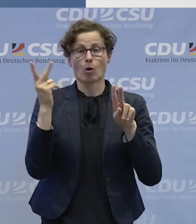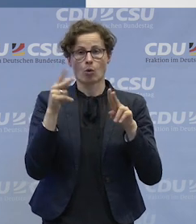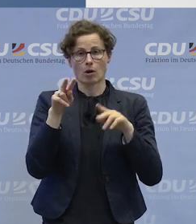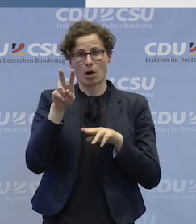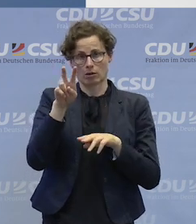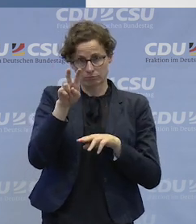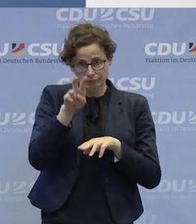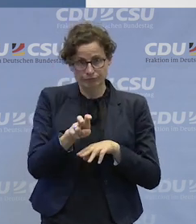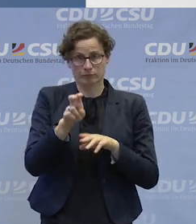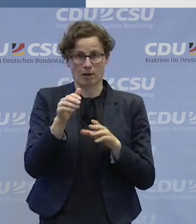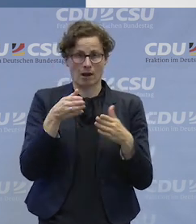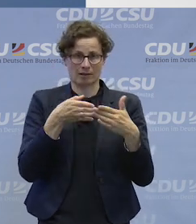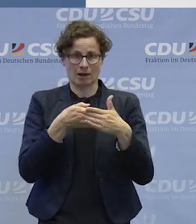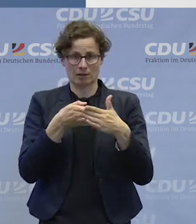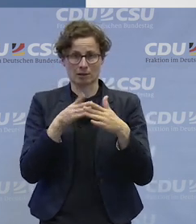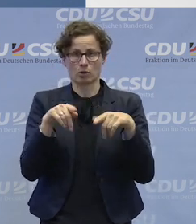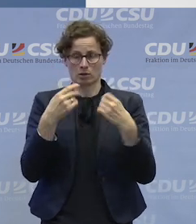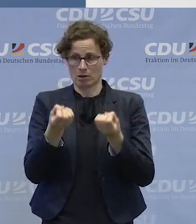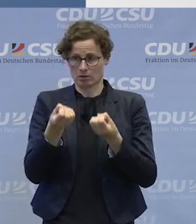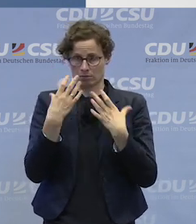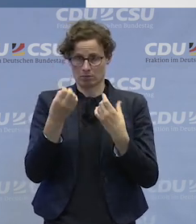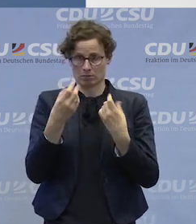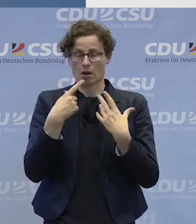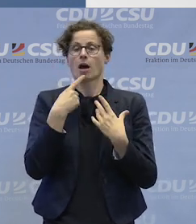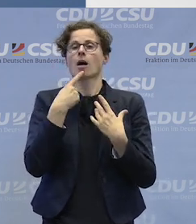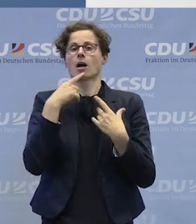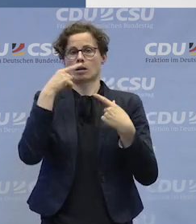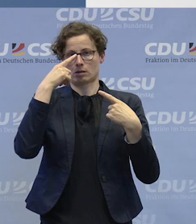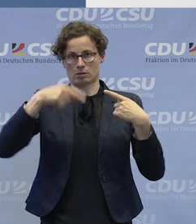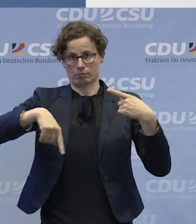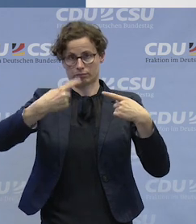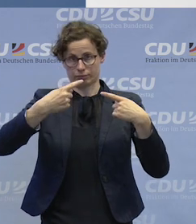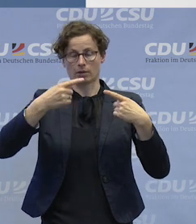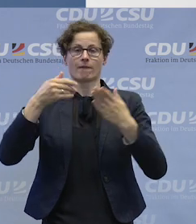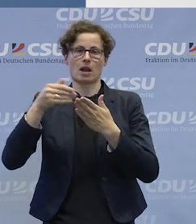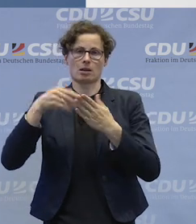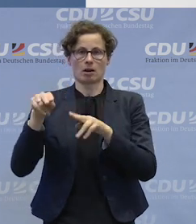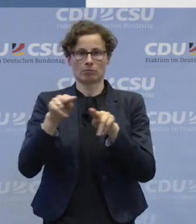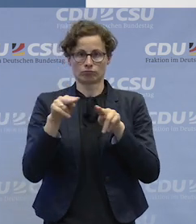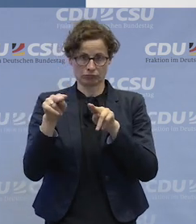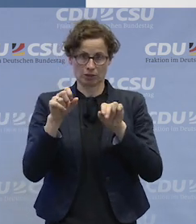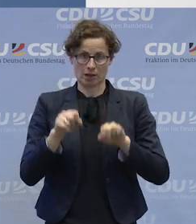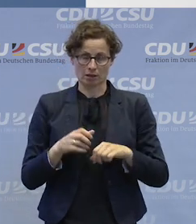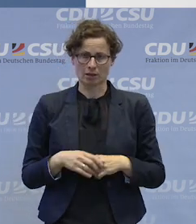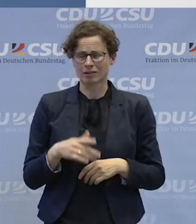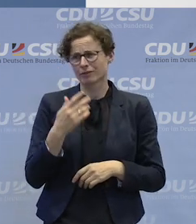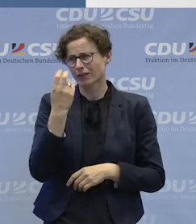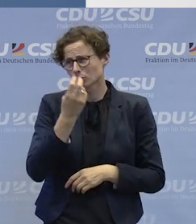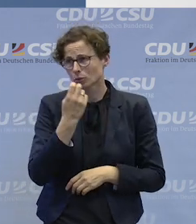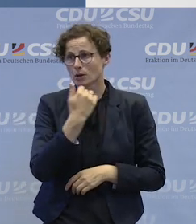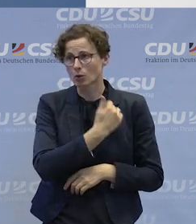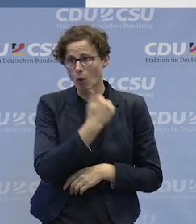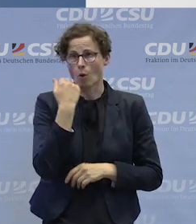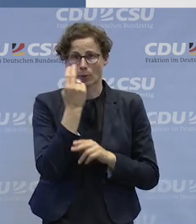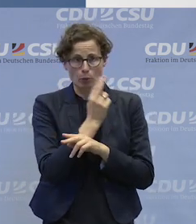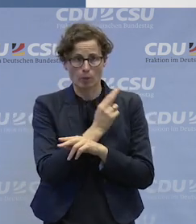nachfolgenden Informationen werden dann eingespielt. Ich glaube, das war so ein wirklich sehr kurzer Abriss